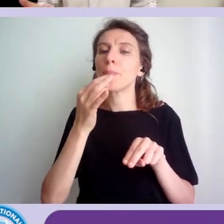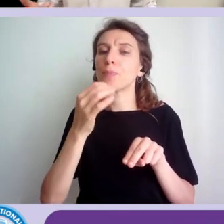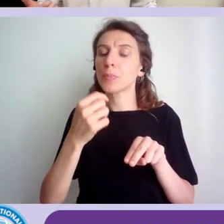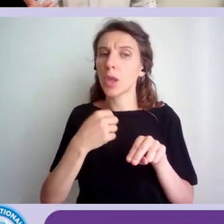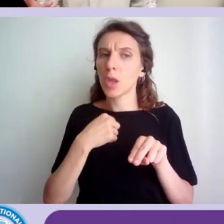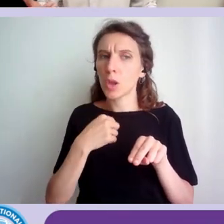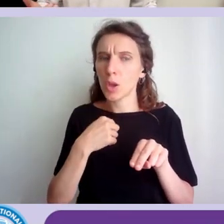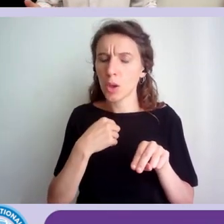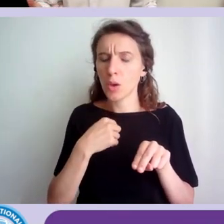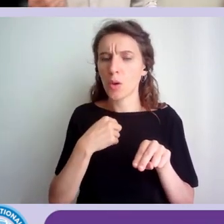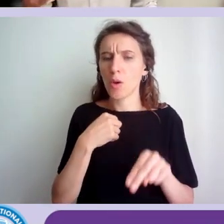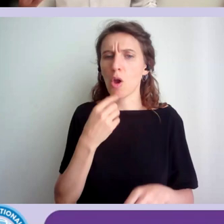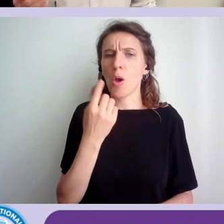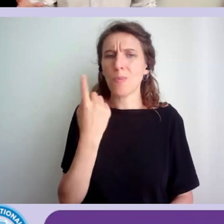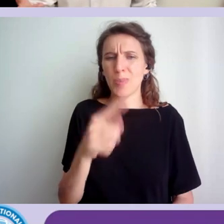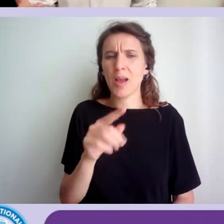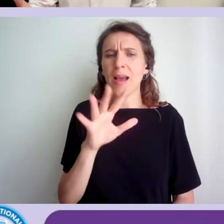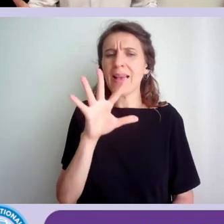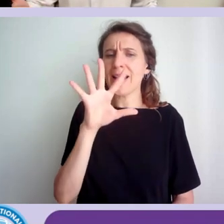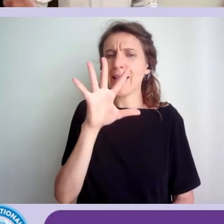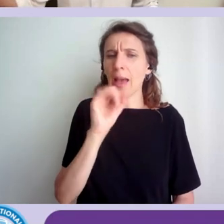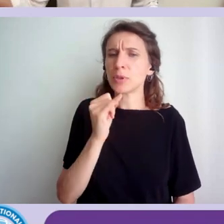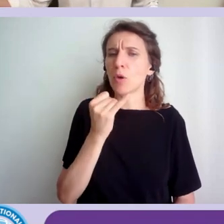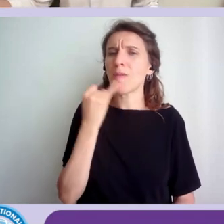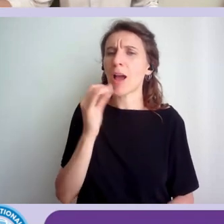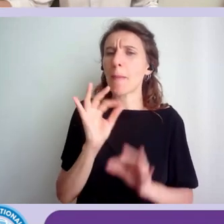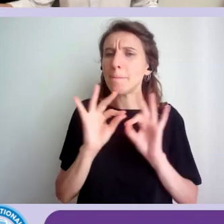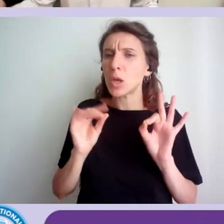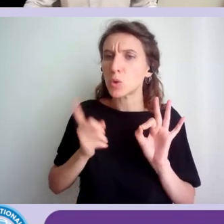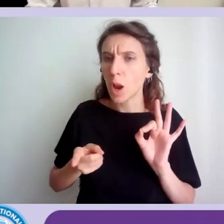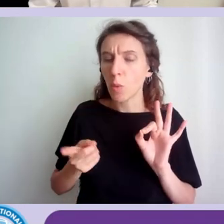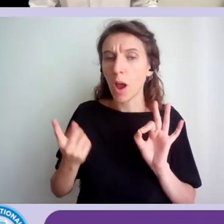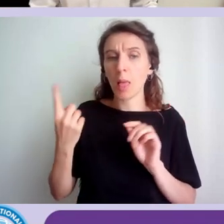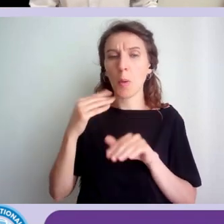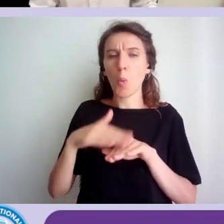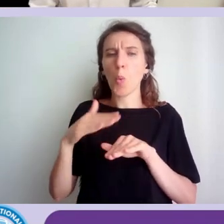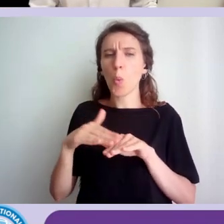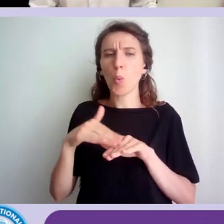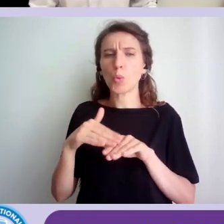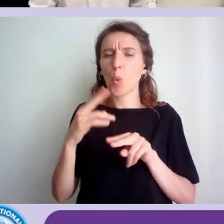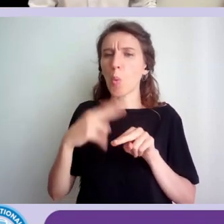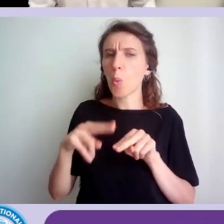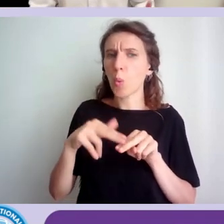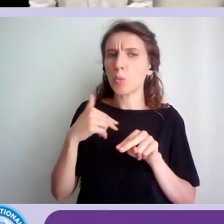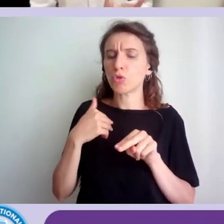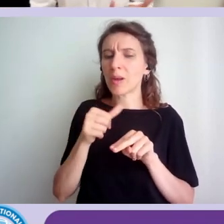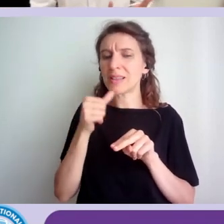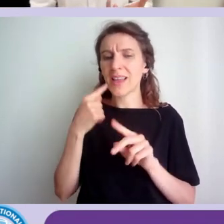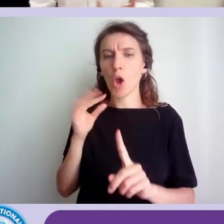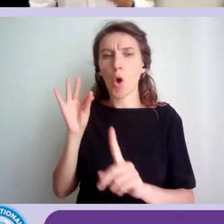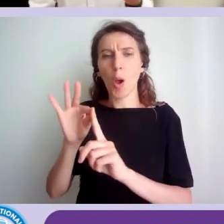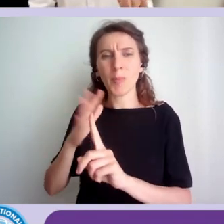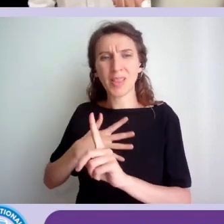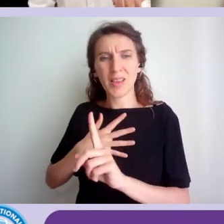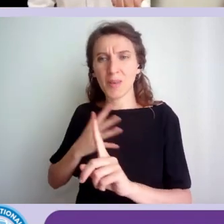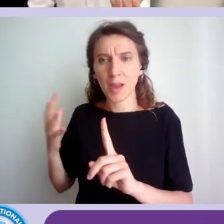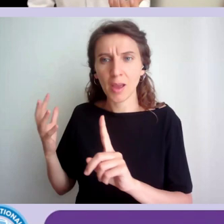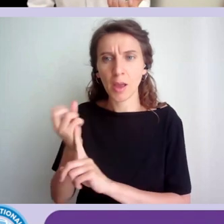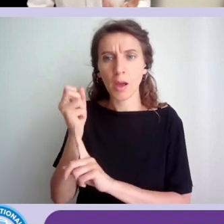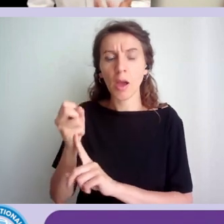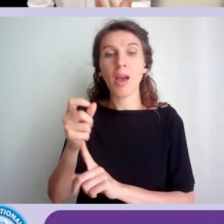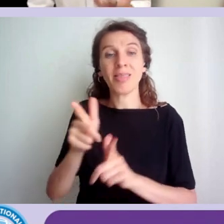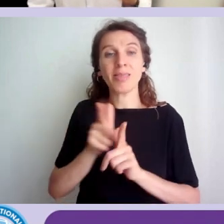capire a cosa serve una cosa, a usarla e a usarla per raggiungere dei miei obiettivi, in modo che questa cosa sia anche